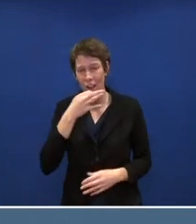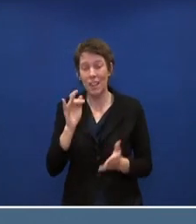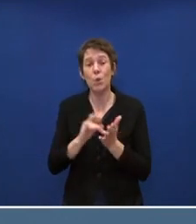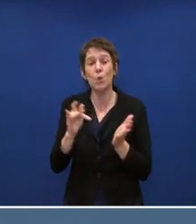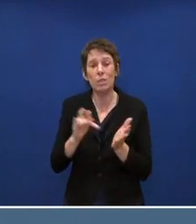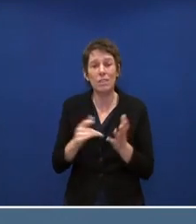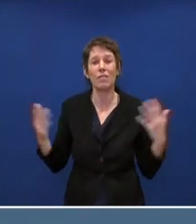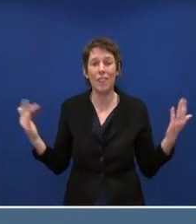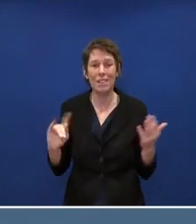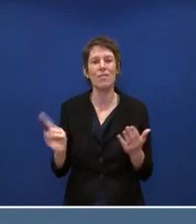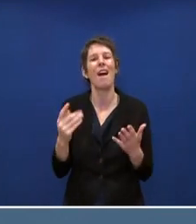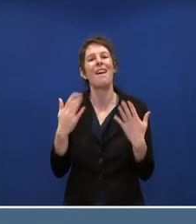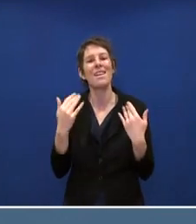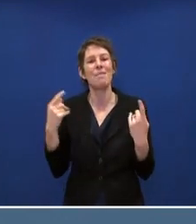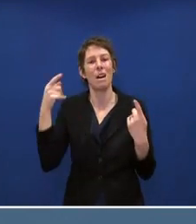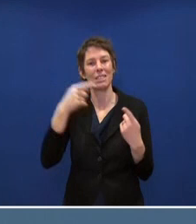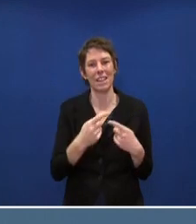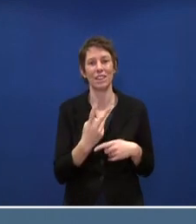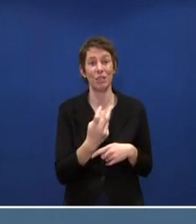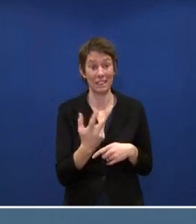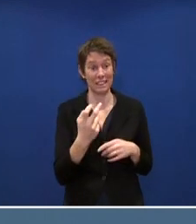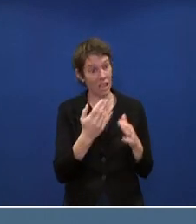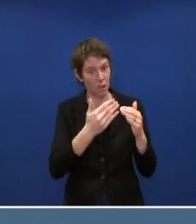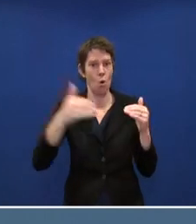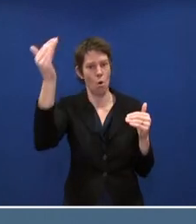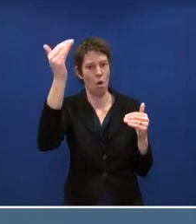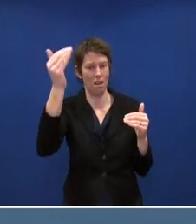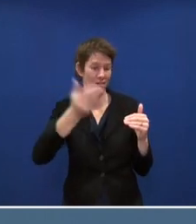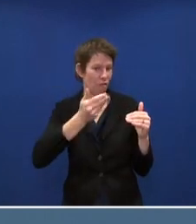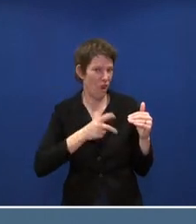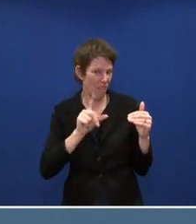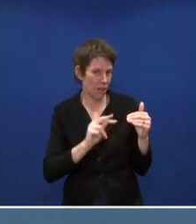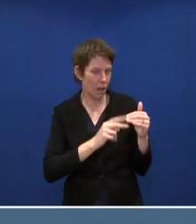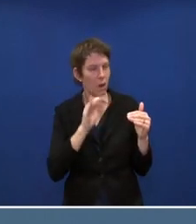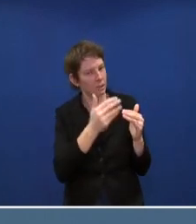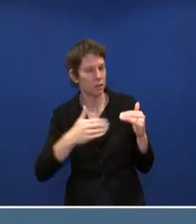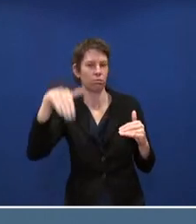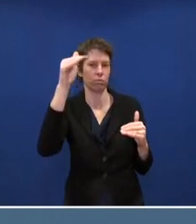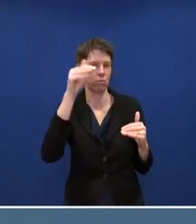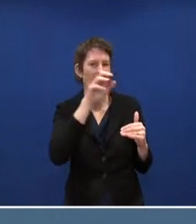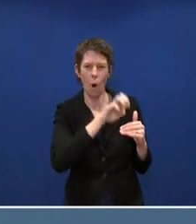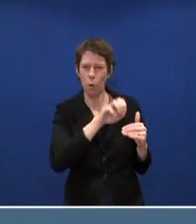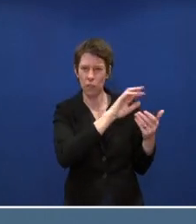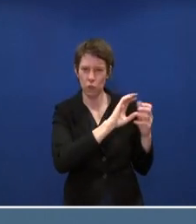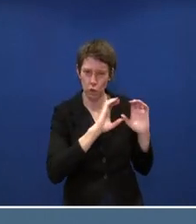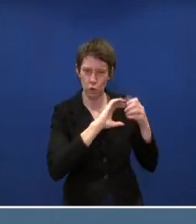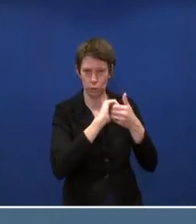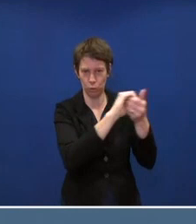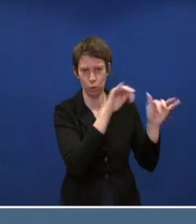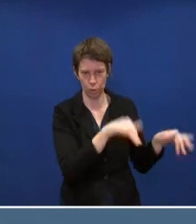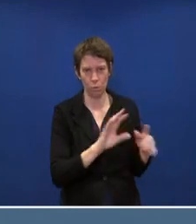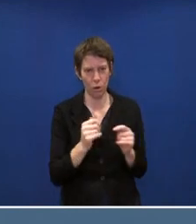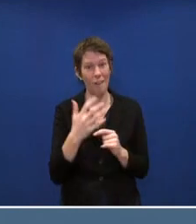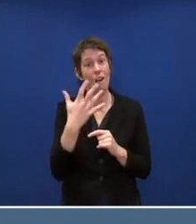höheres Klimaziel für 2030 in der Europäischen Union haben werden, eben die mindestens